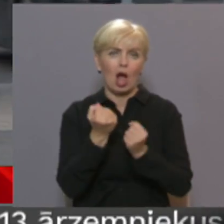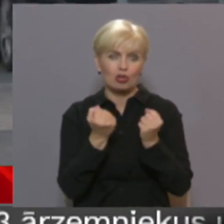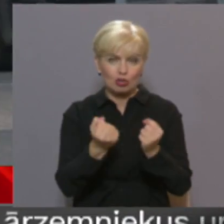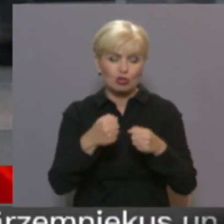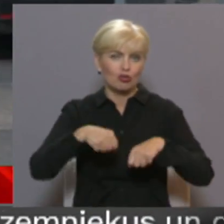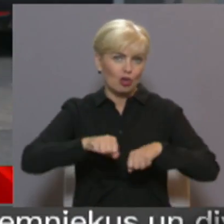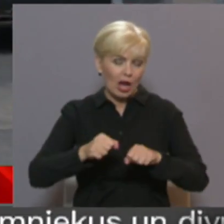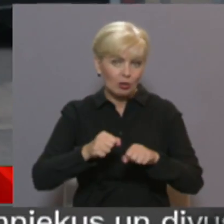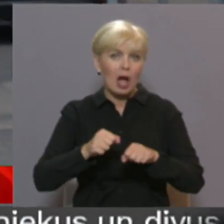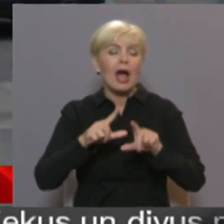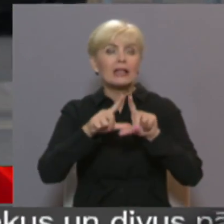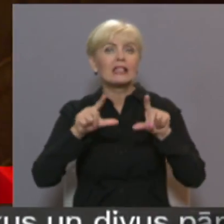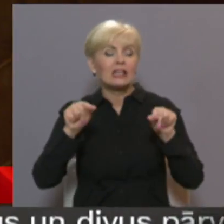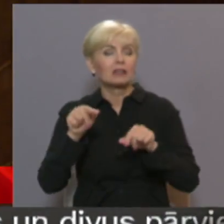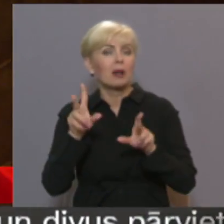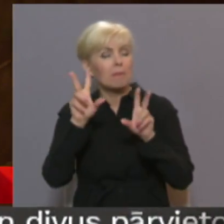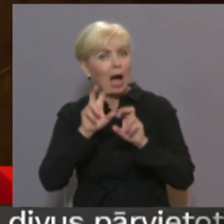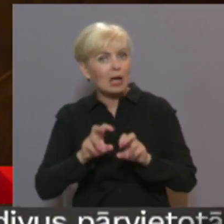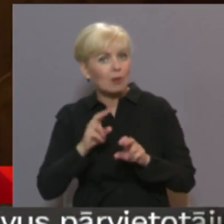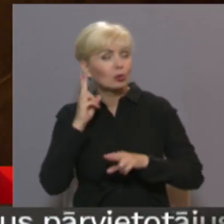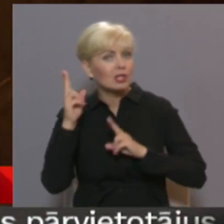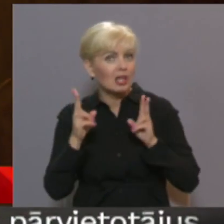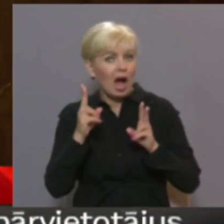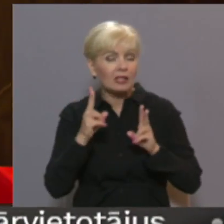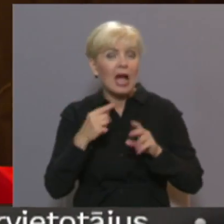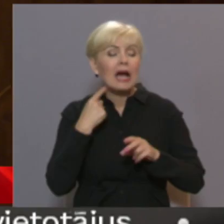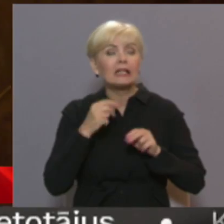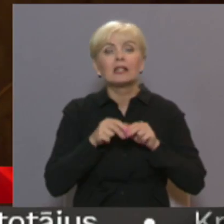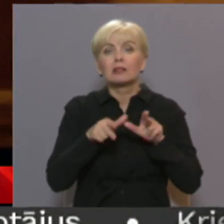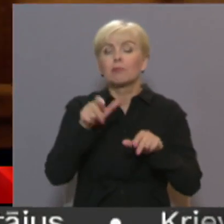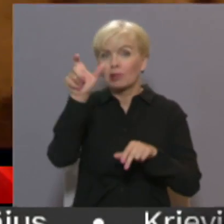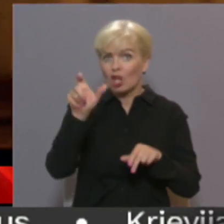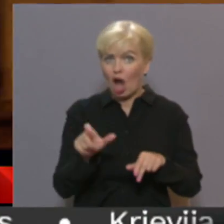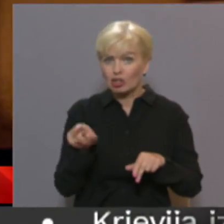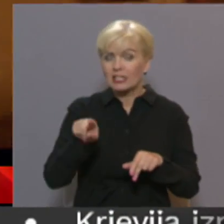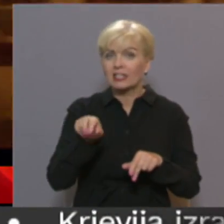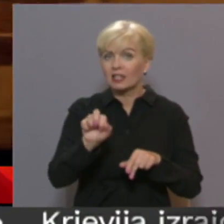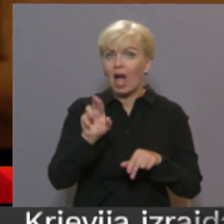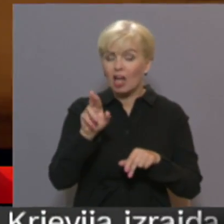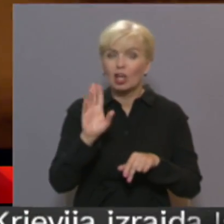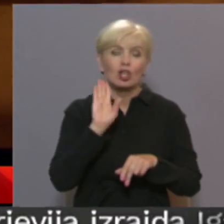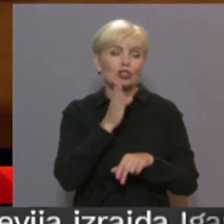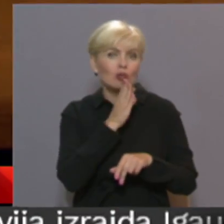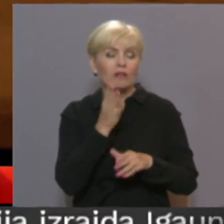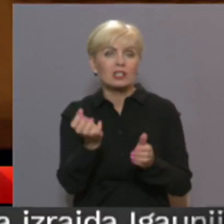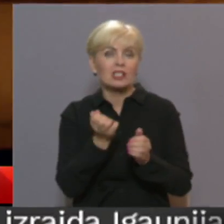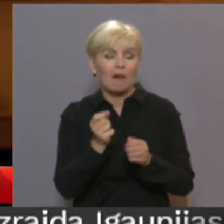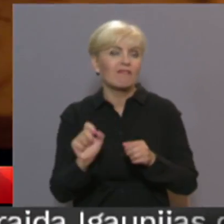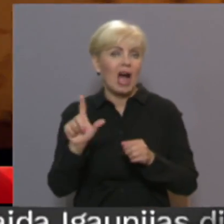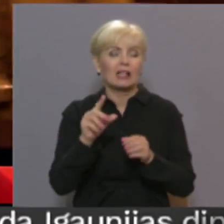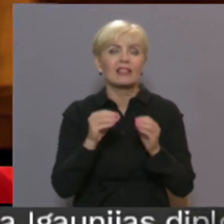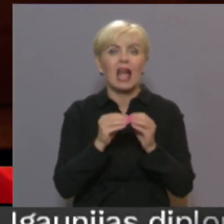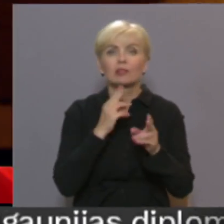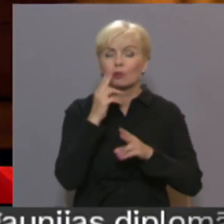direkcija – veikt skaņas pārbaudi. Rīgas mērs Mārtiņš Staķis apliecina, ka šovas ar saņemti vairāki desmiti sūdzību